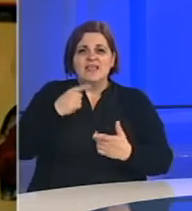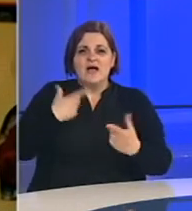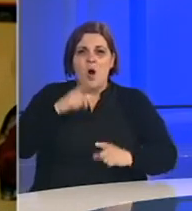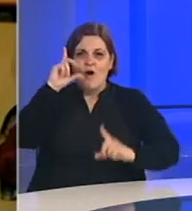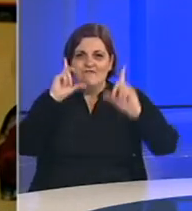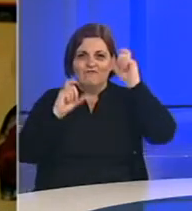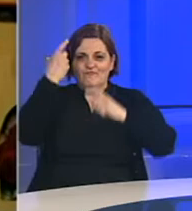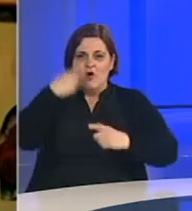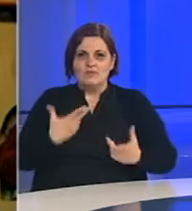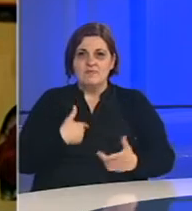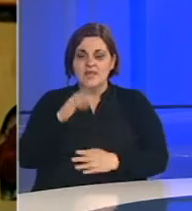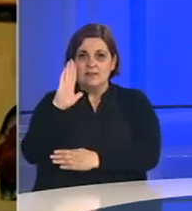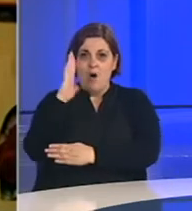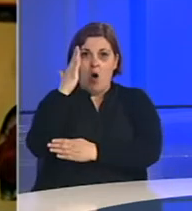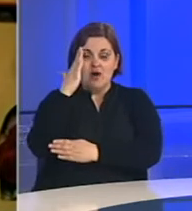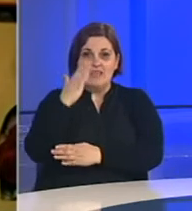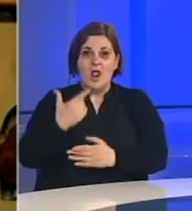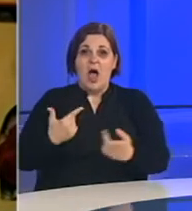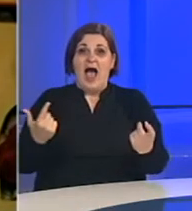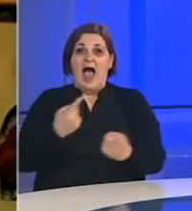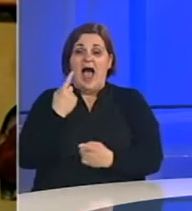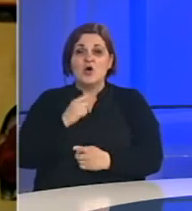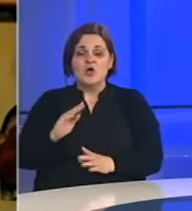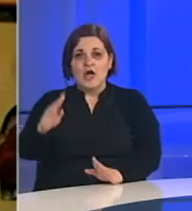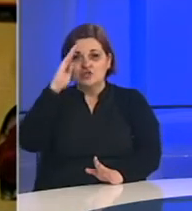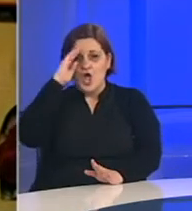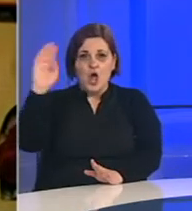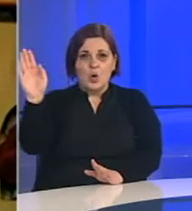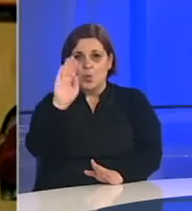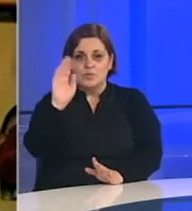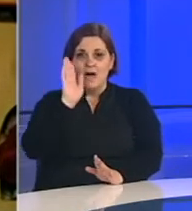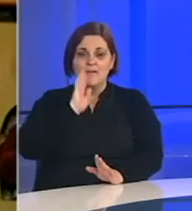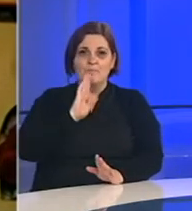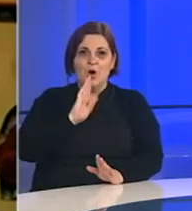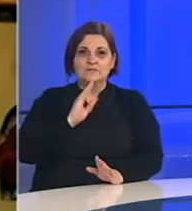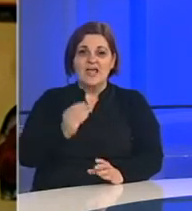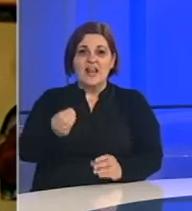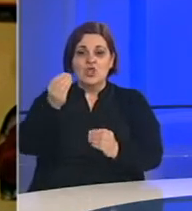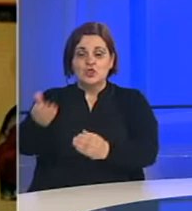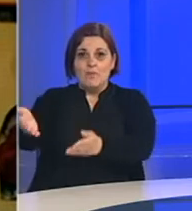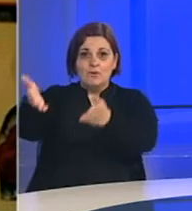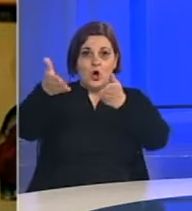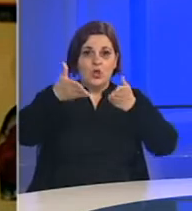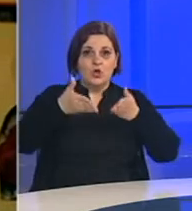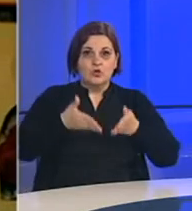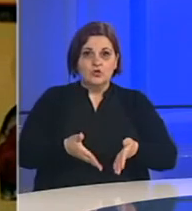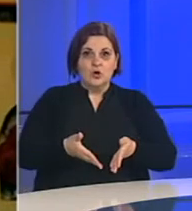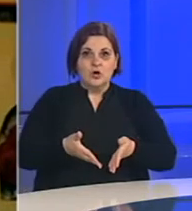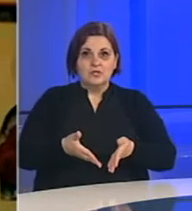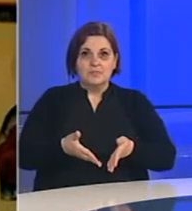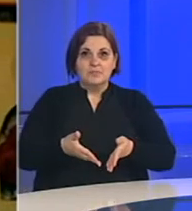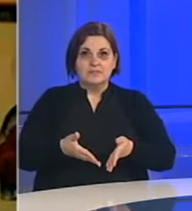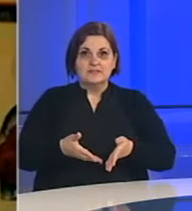znate, zrcalo. Ako neko kaže goodbye Bosna i welcome, dobrodošao, exit